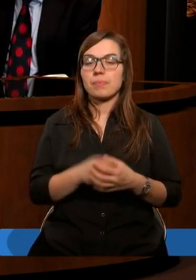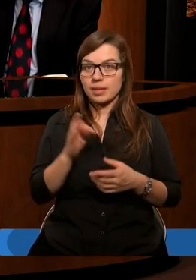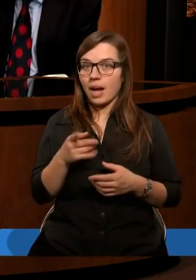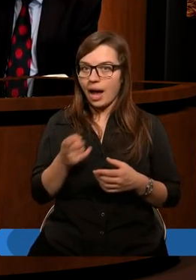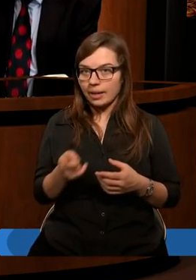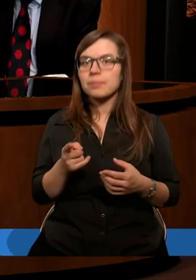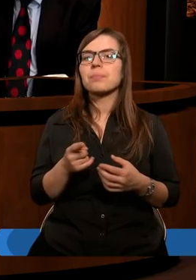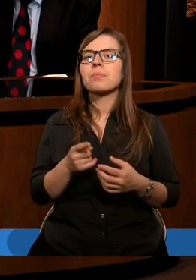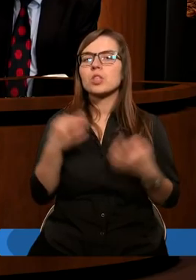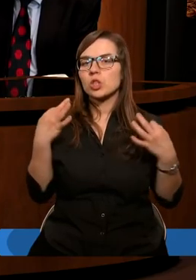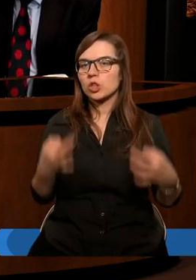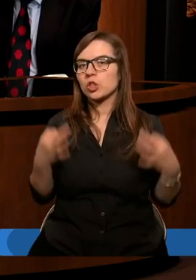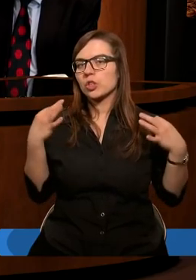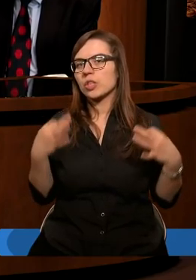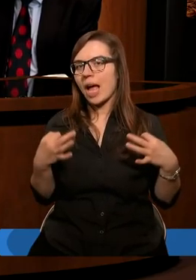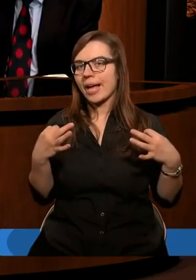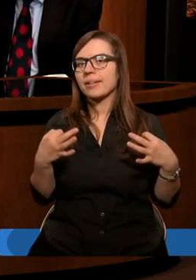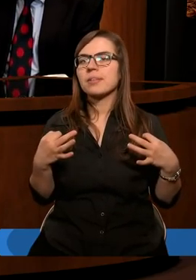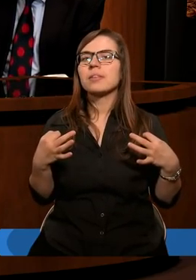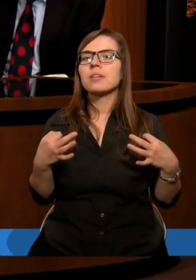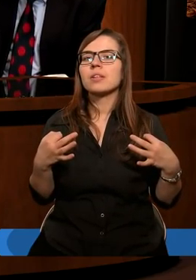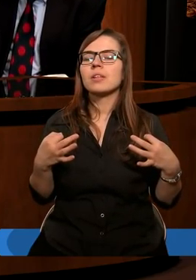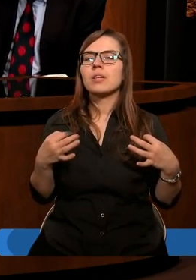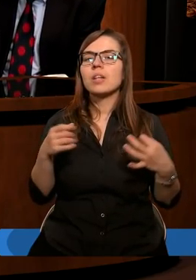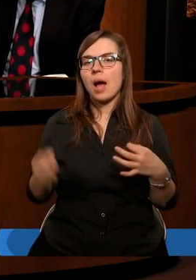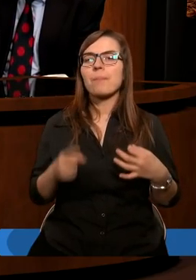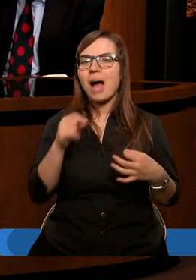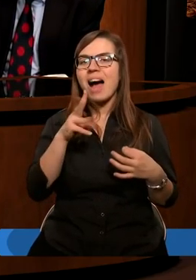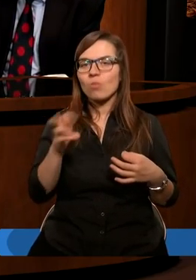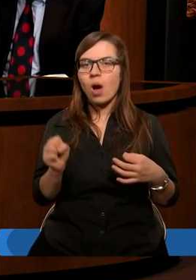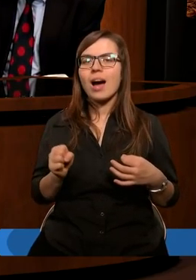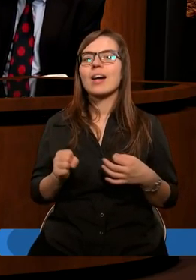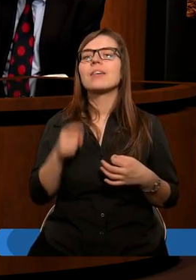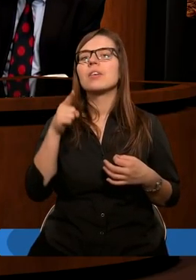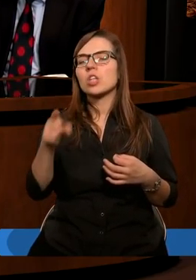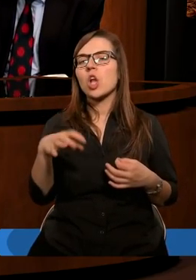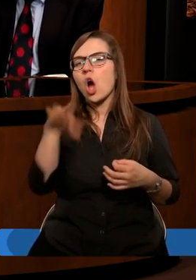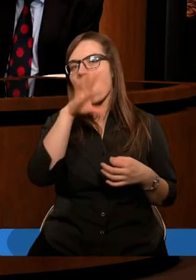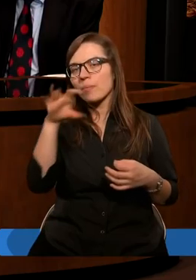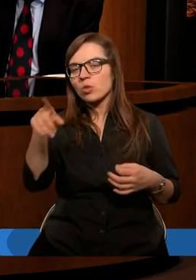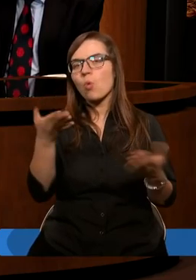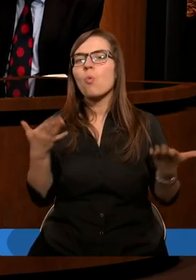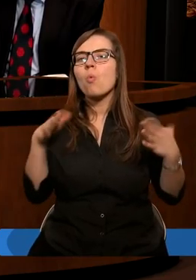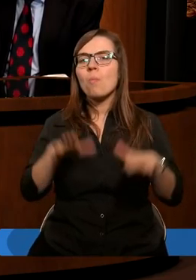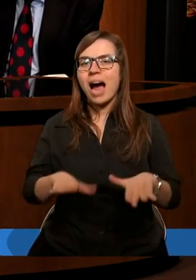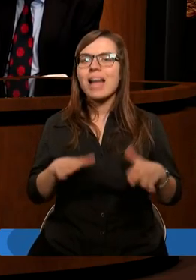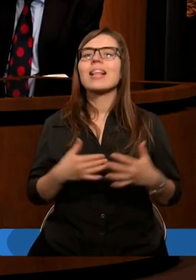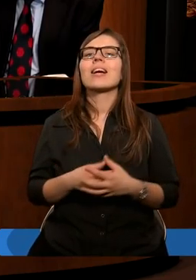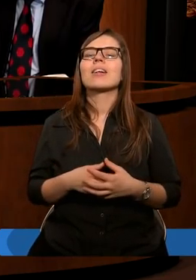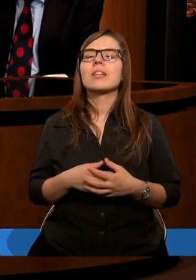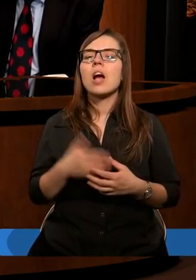prawda, że dzisiaj czasy Pawła, jakby on obserwował ich upadek,